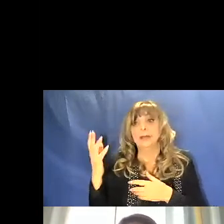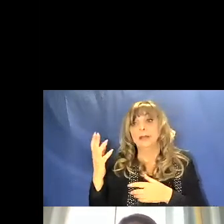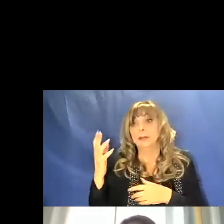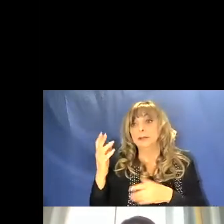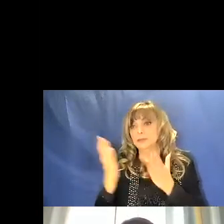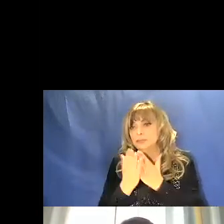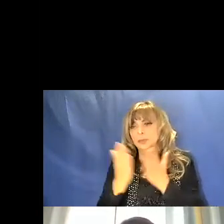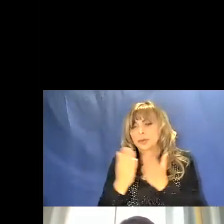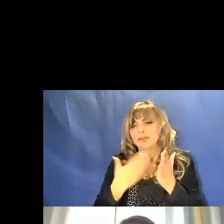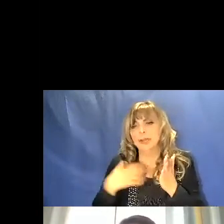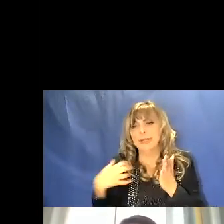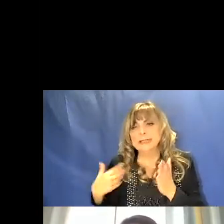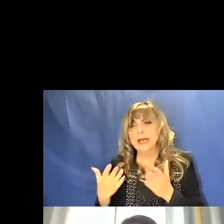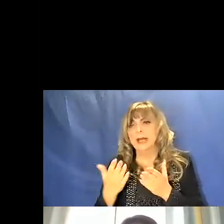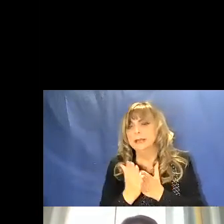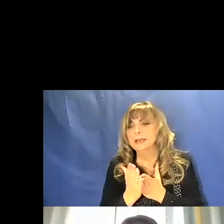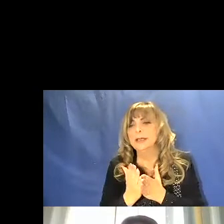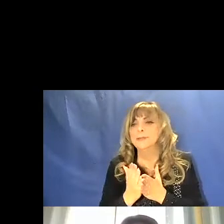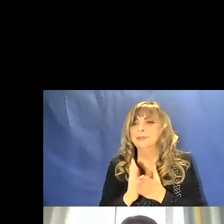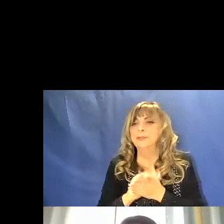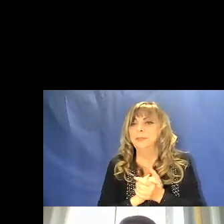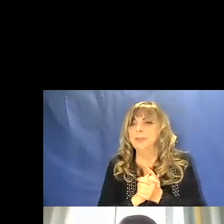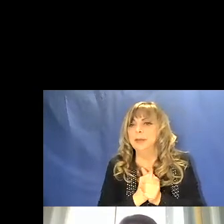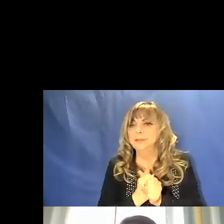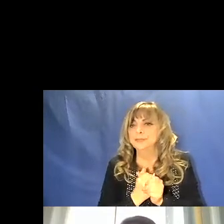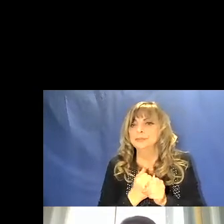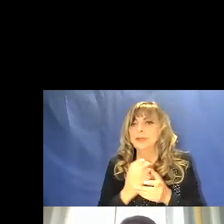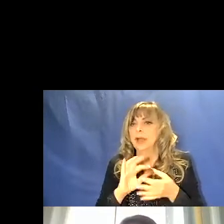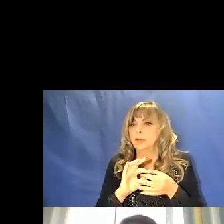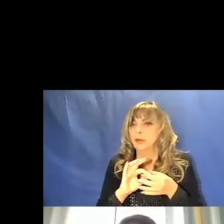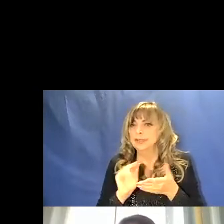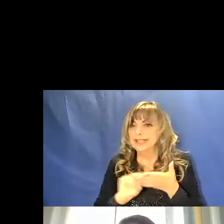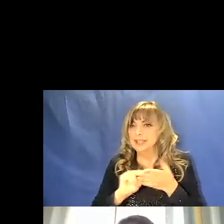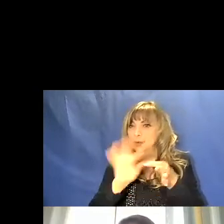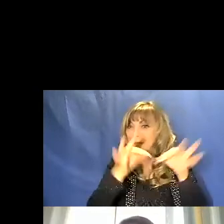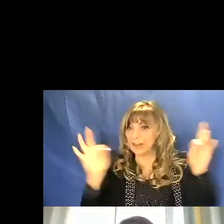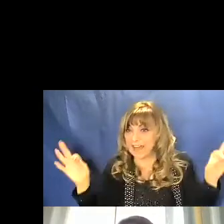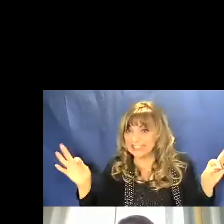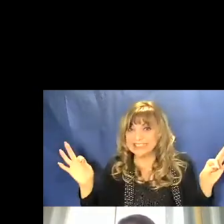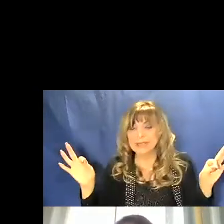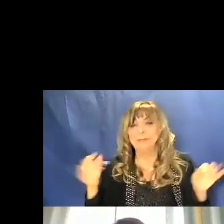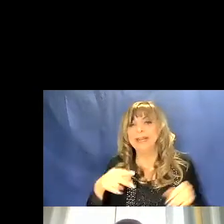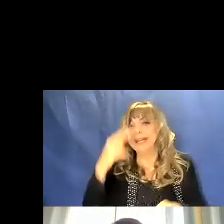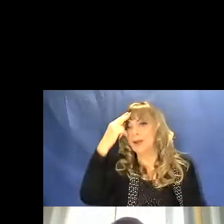aiutati facendo nell'acronimo di una frase, una frase inglese, che è